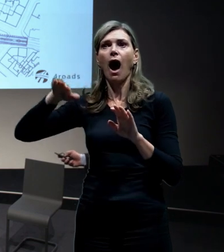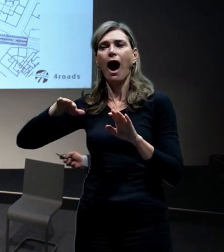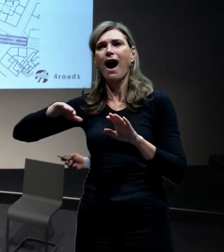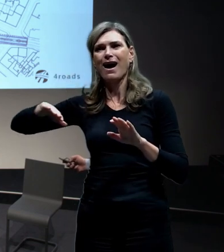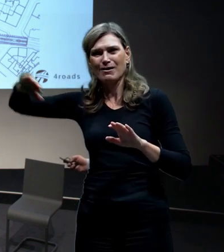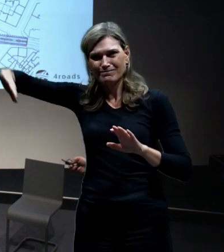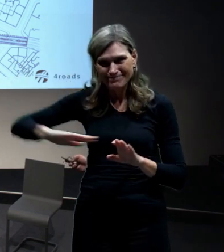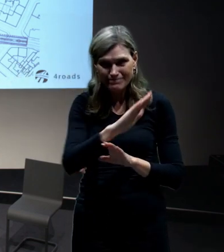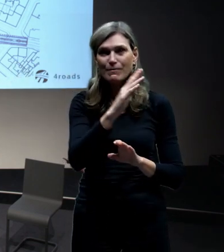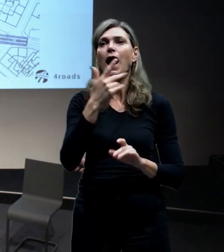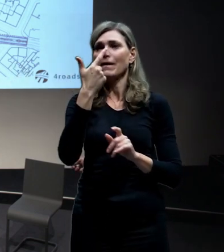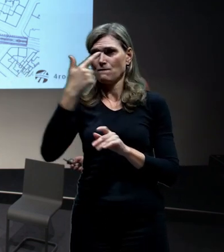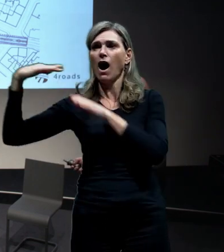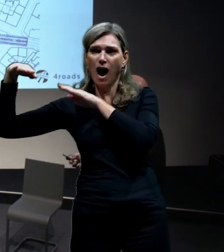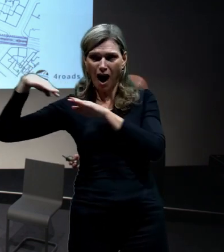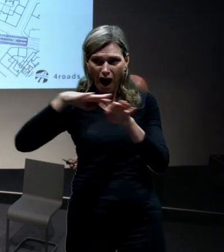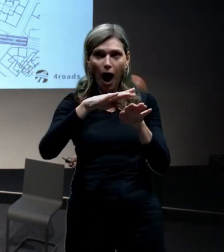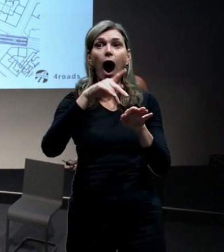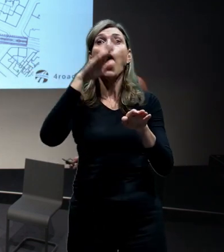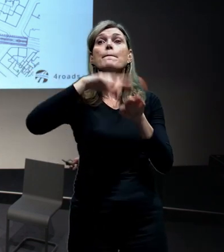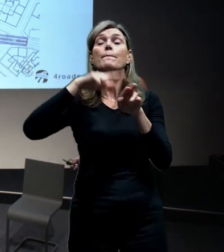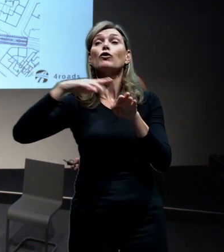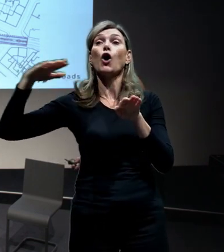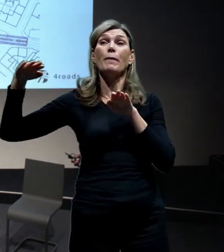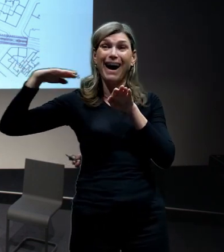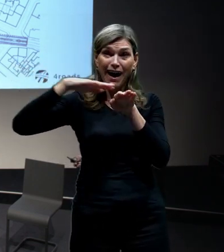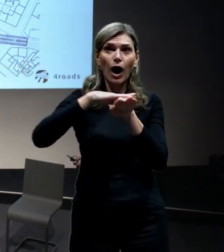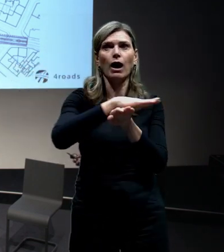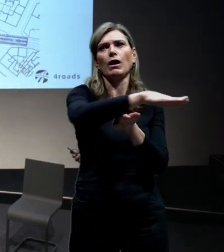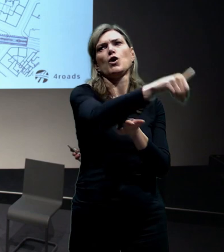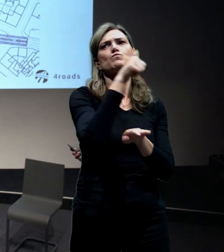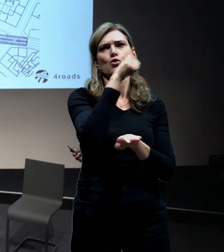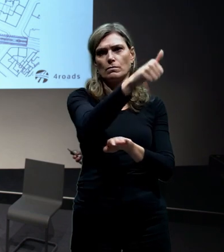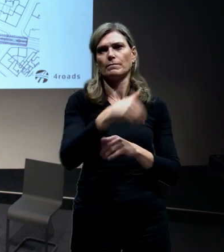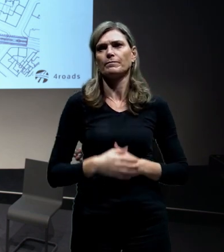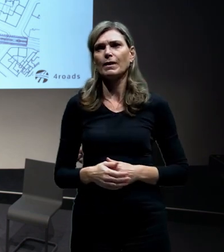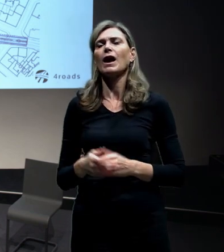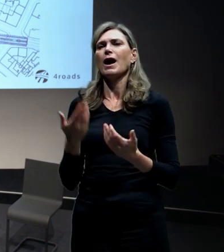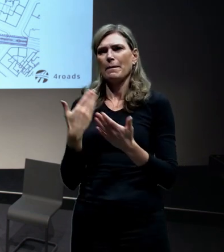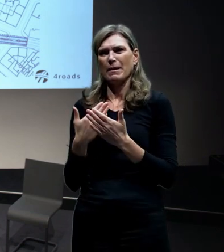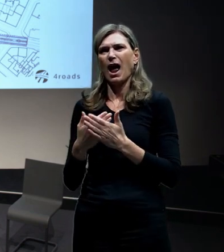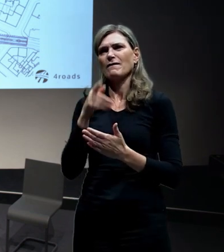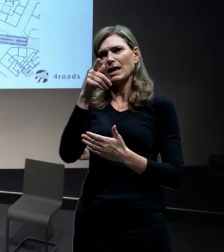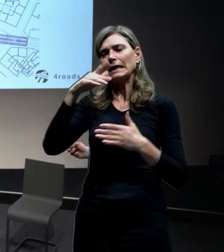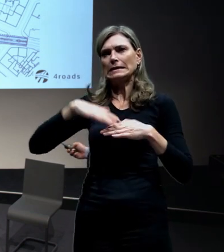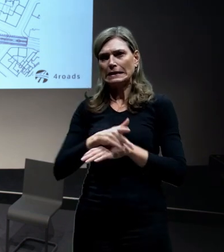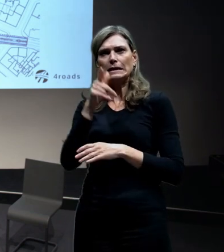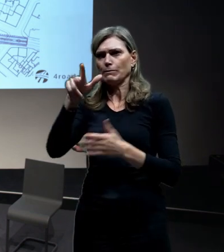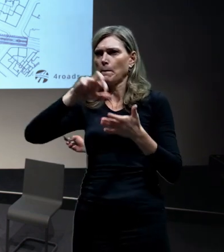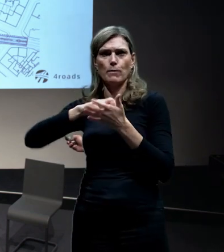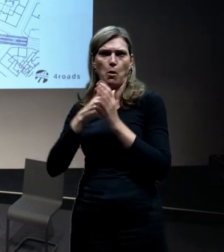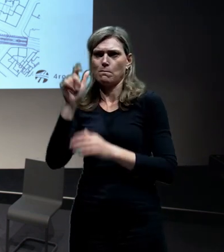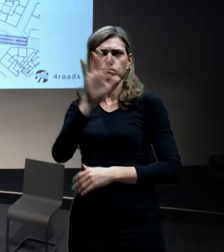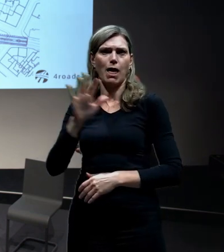A v tom místě toho, kde se ty tunely potkávají, můžeme mít jenom jeden pruh. Tohle samozřejmě už potenciálně je problematické místo,